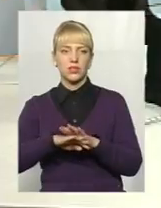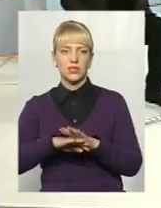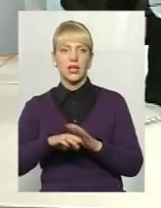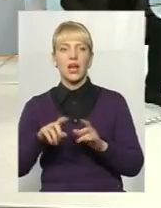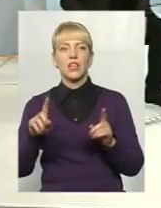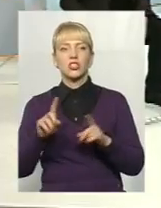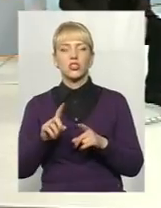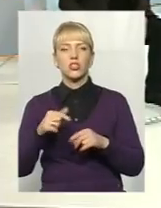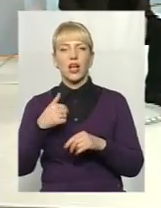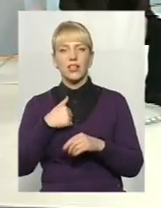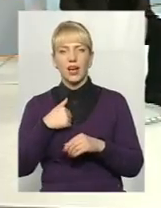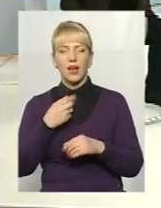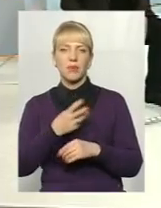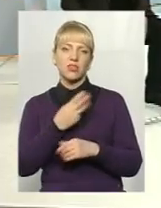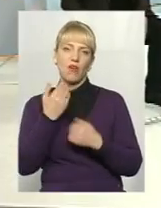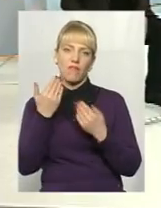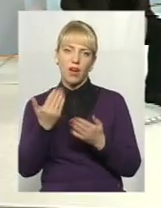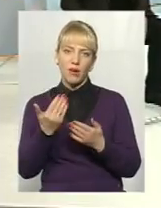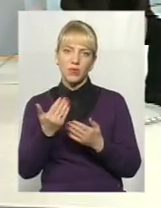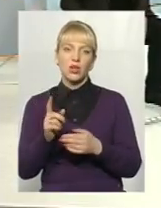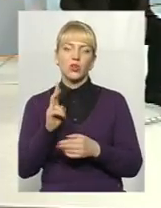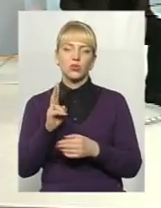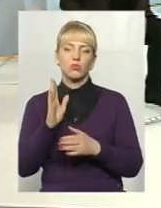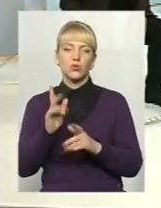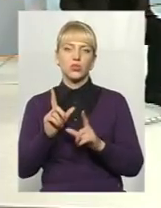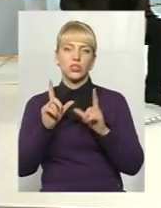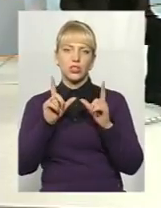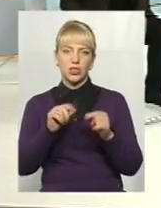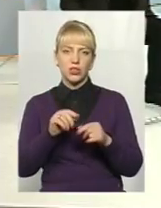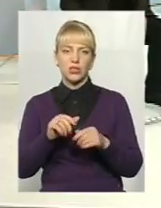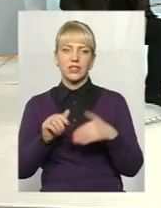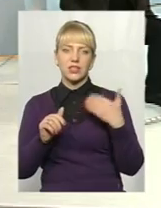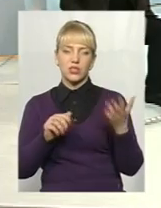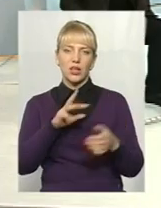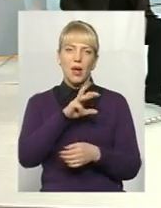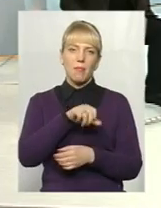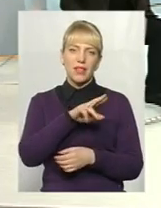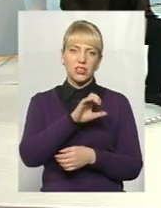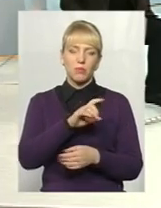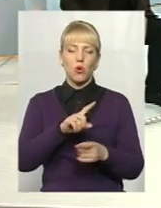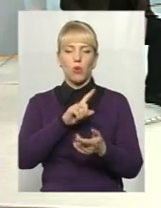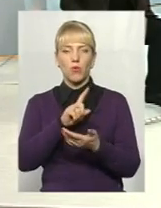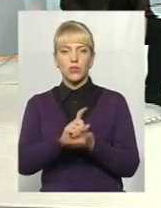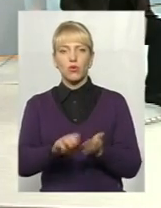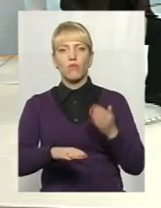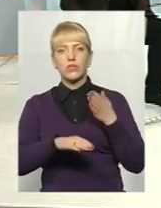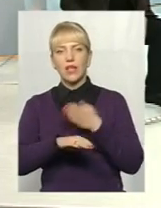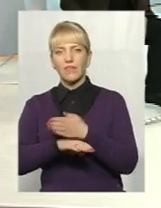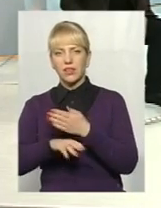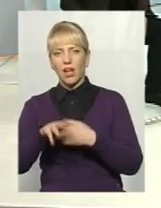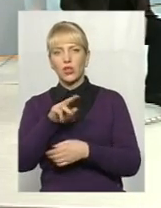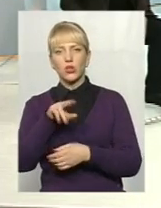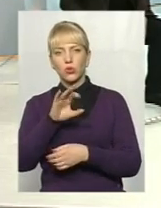я бажаю вам, щоб ті, хто будуть їхати зі сторони Медживожа, обов'язково завітали до фортеці і,